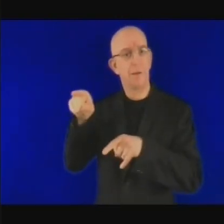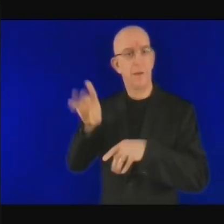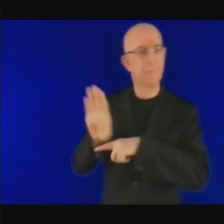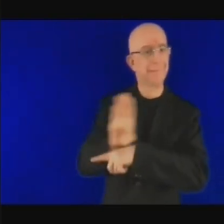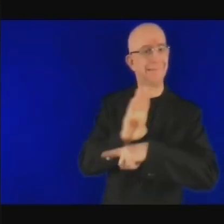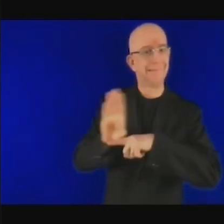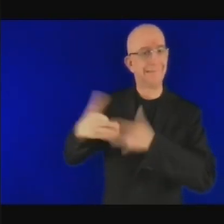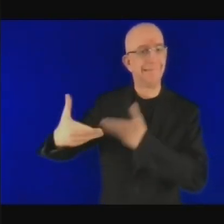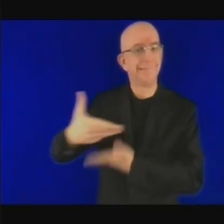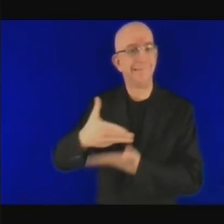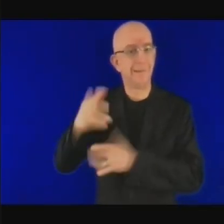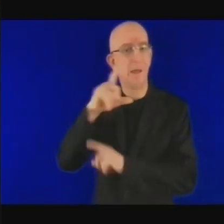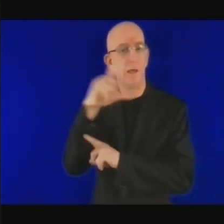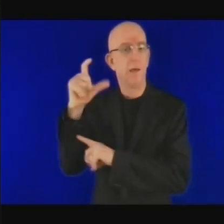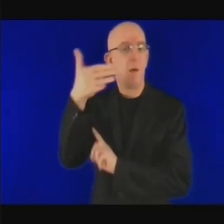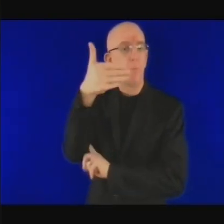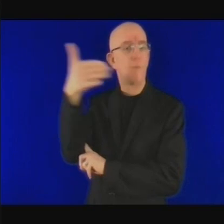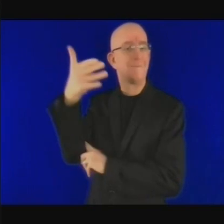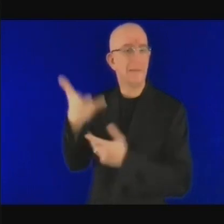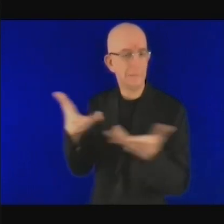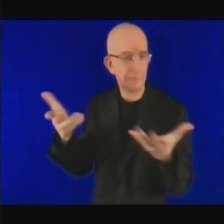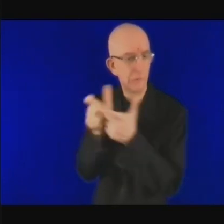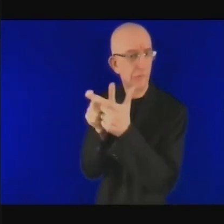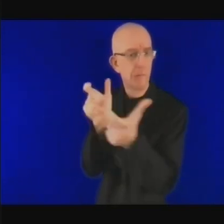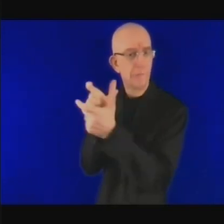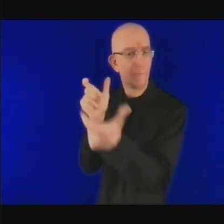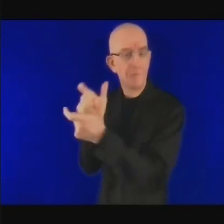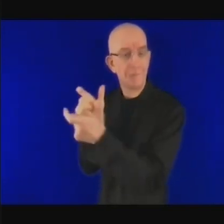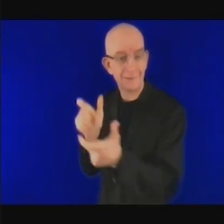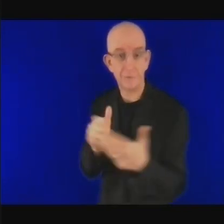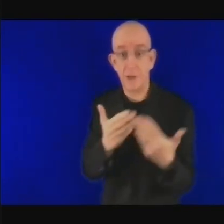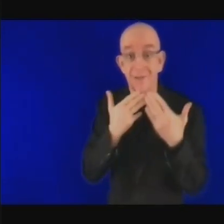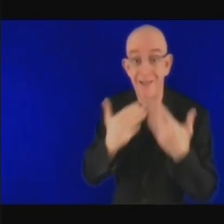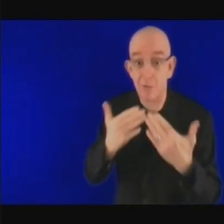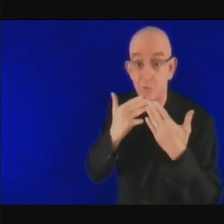également Aruna je ne parle pas vraiment français